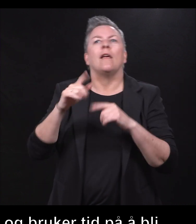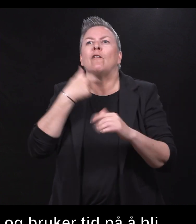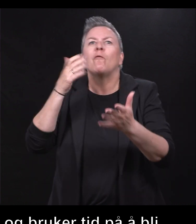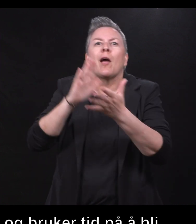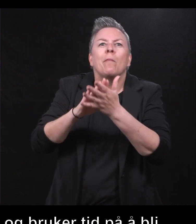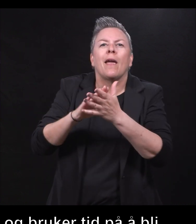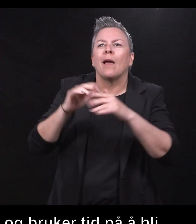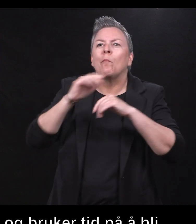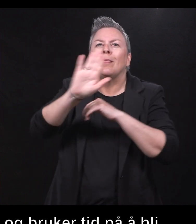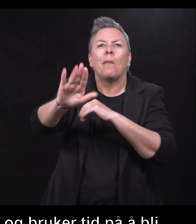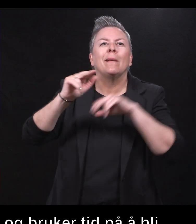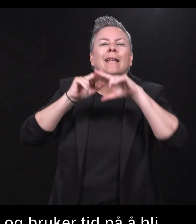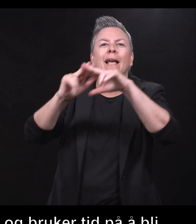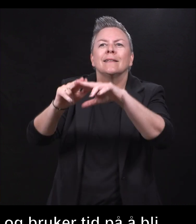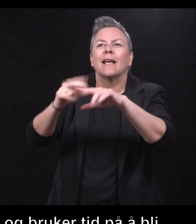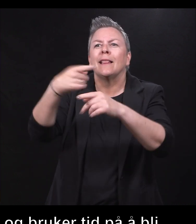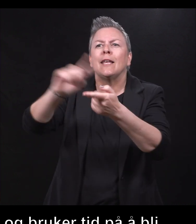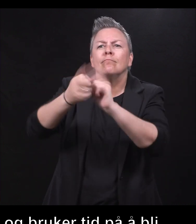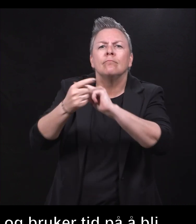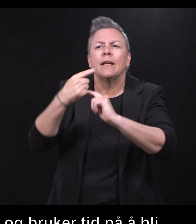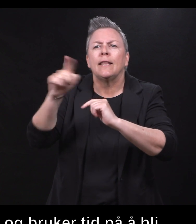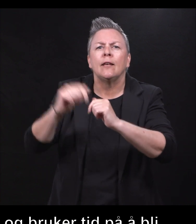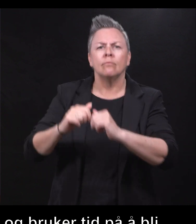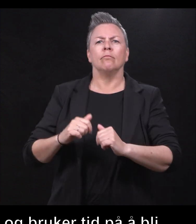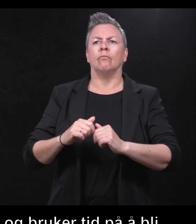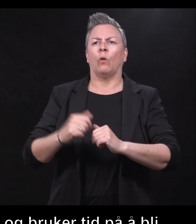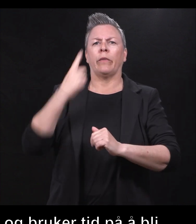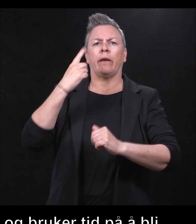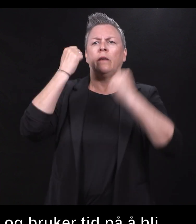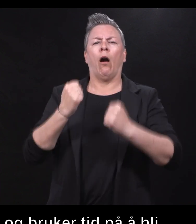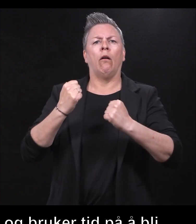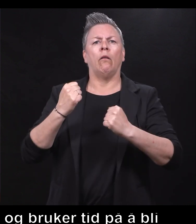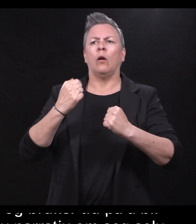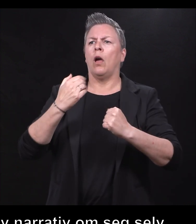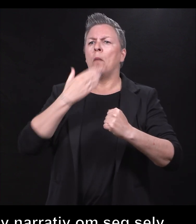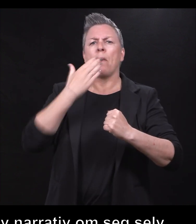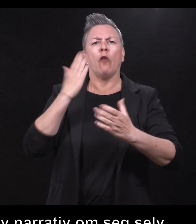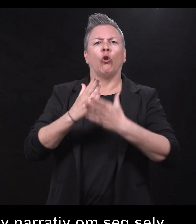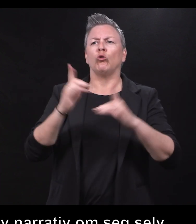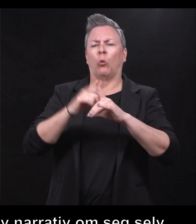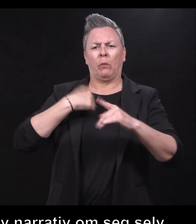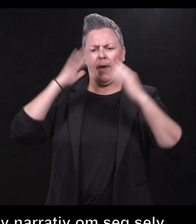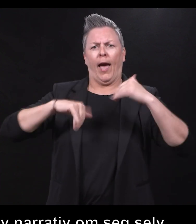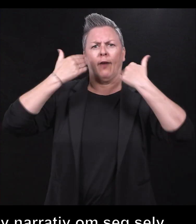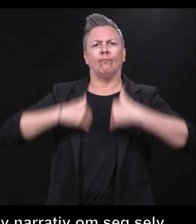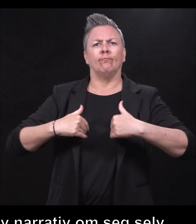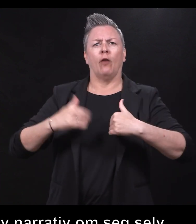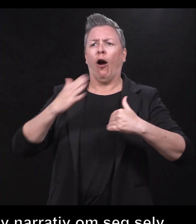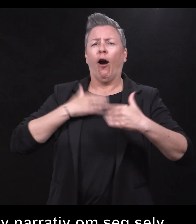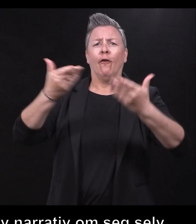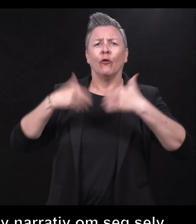endrer det. De retter seg opp og tenker Yes! Jeg er god sånn som meg. Jeg har fått til. Jeg har fått venner.